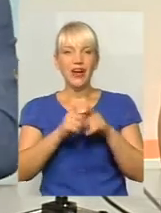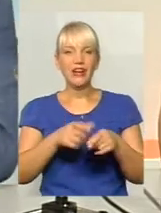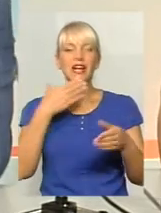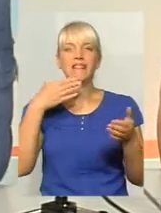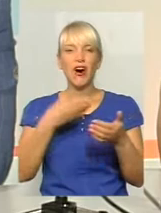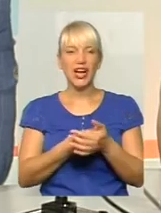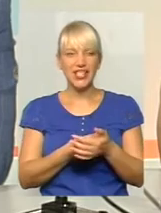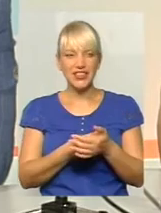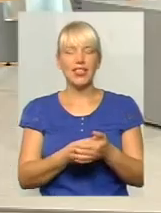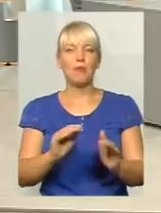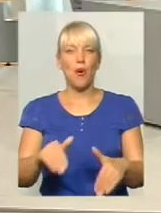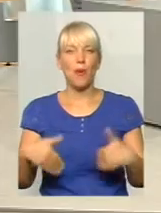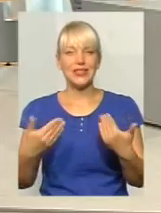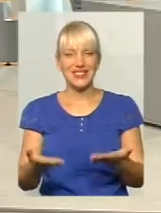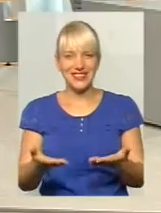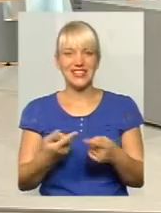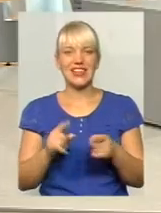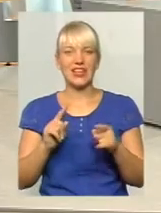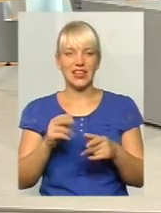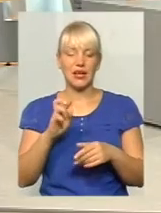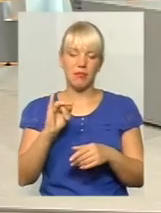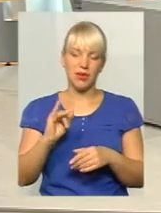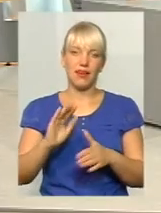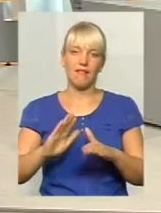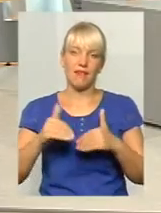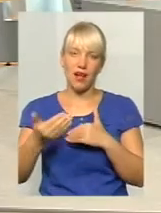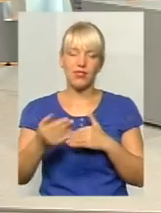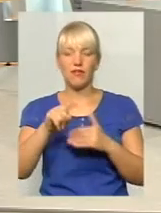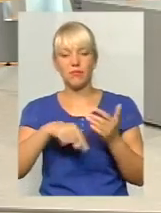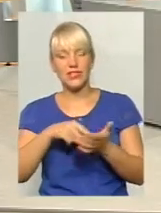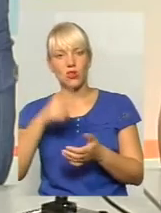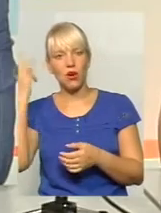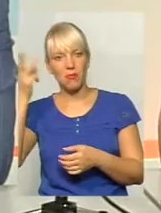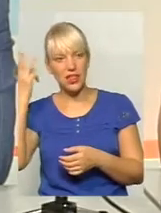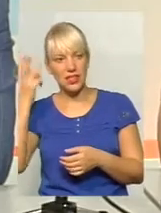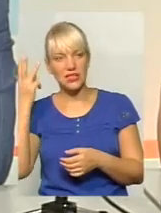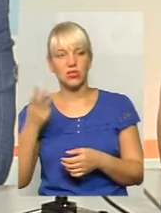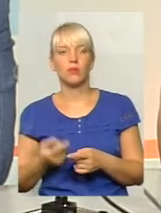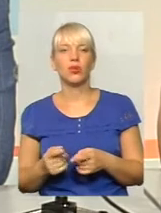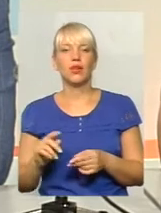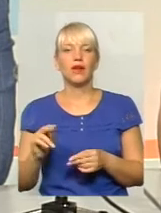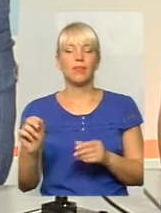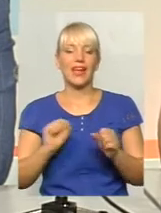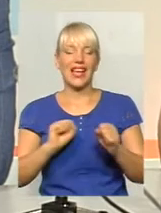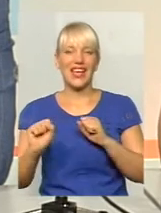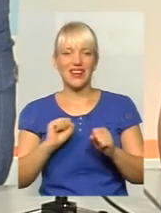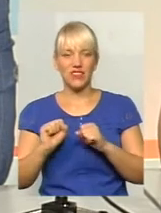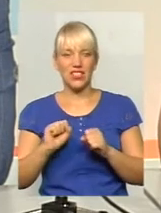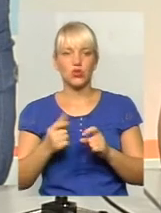пропозиції. Тому я би радив місту Хмельницькому, керівництво місту,